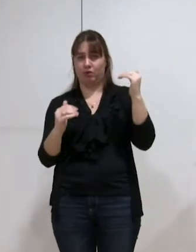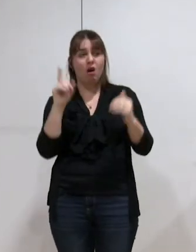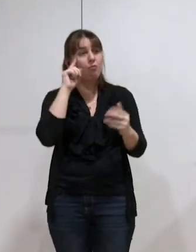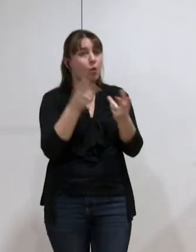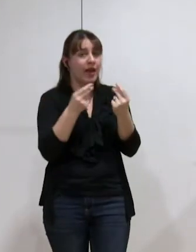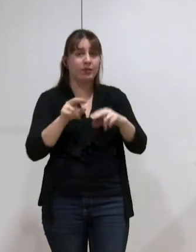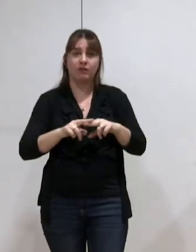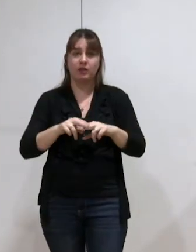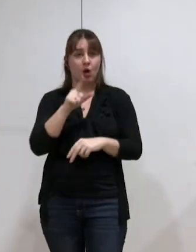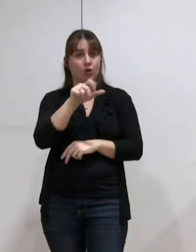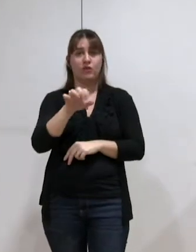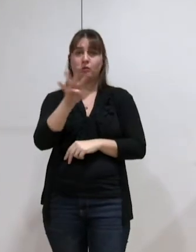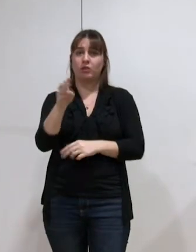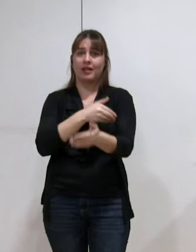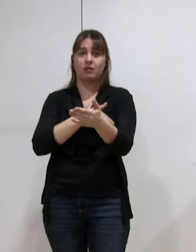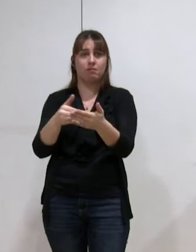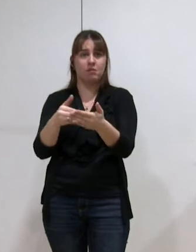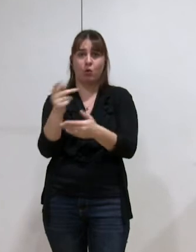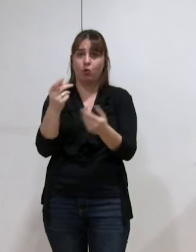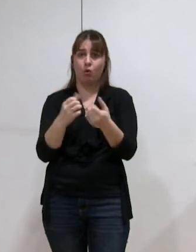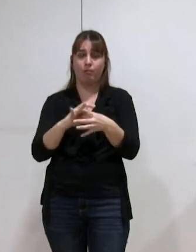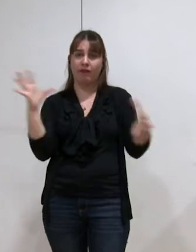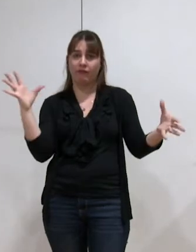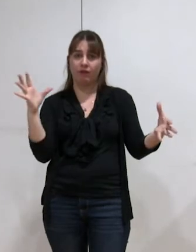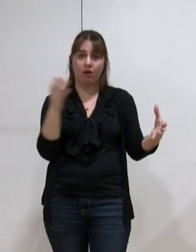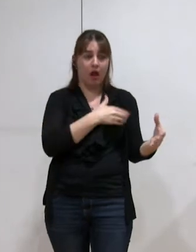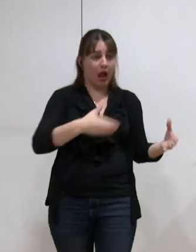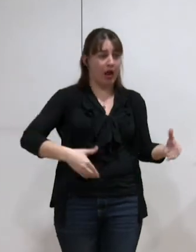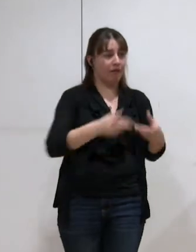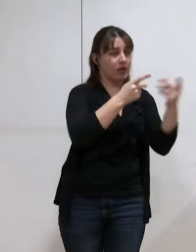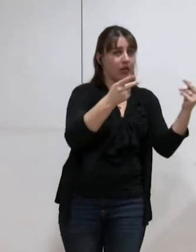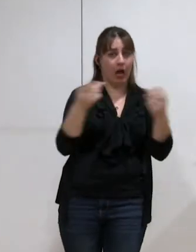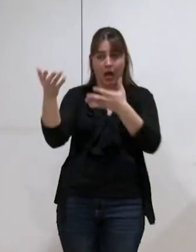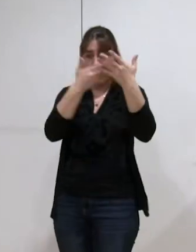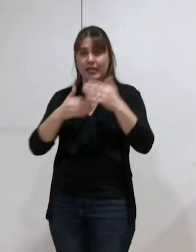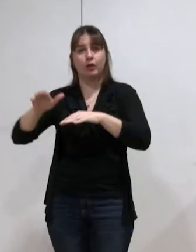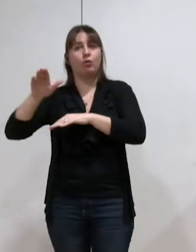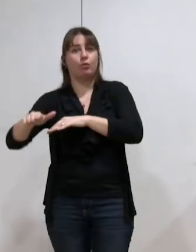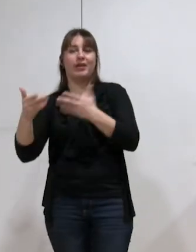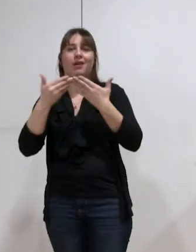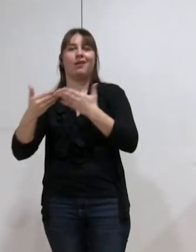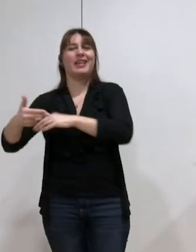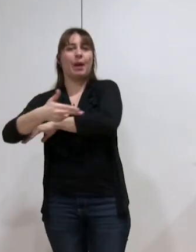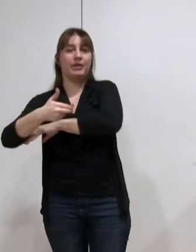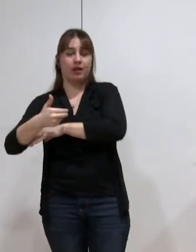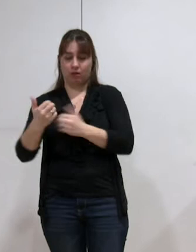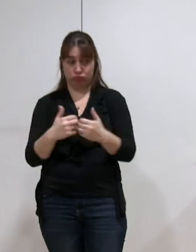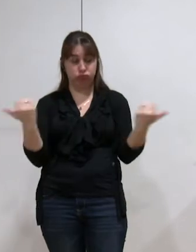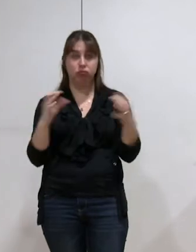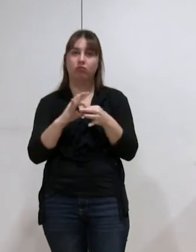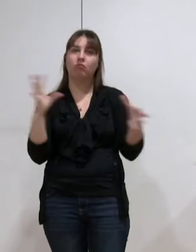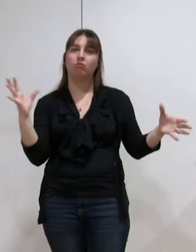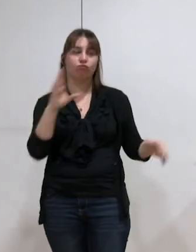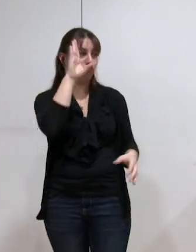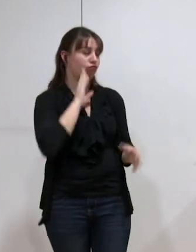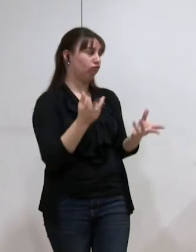4,2 millions d'écarts entre la déclaration de la ville et les calculs du cabinet. Donc, moi, je